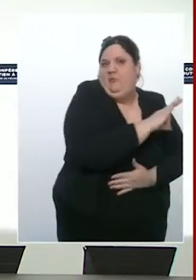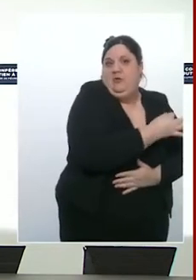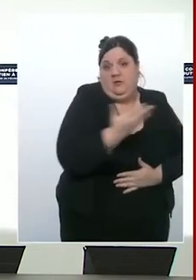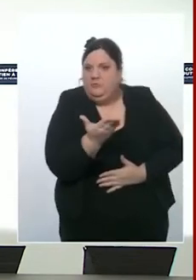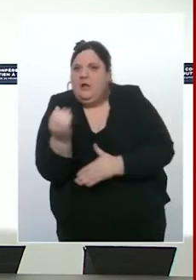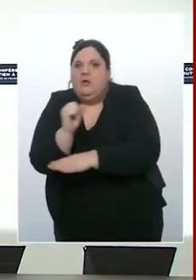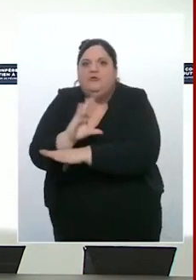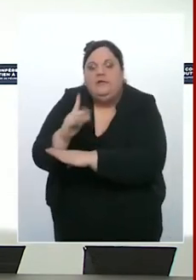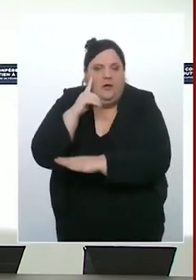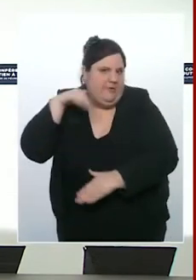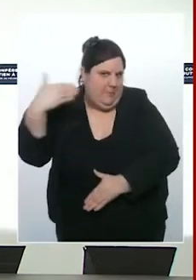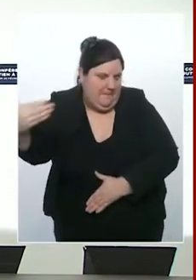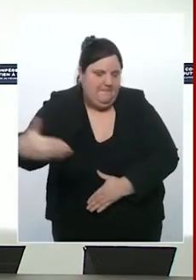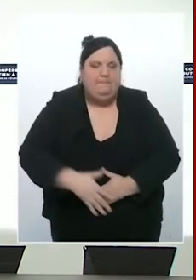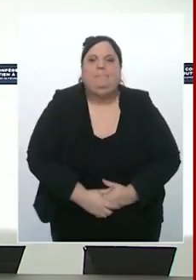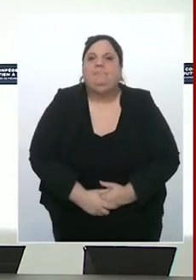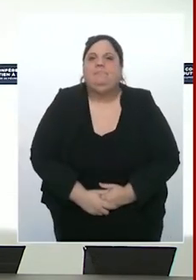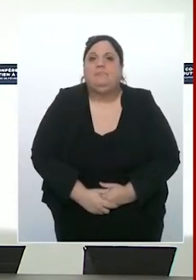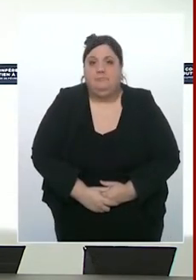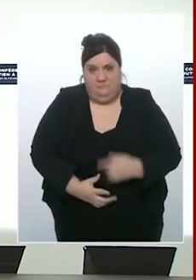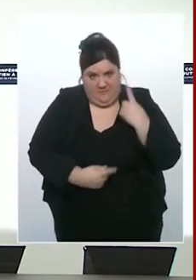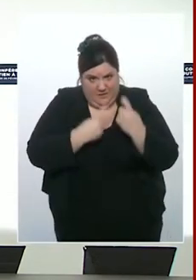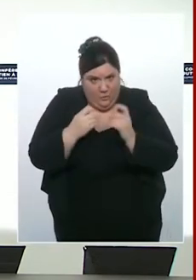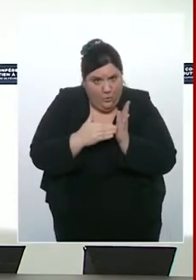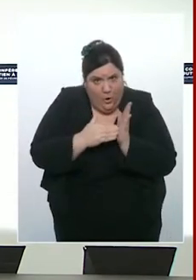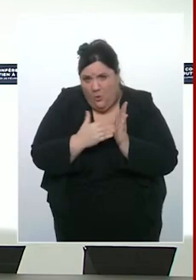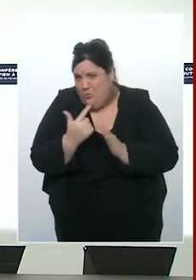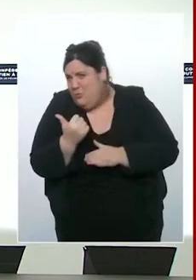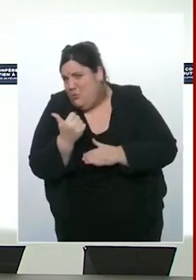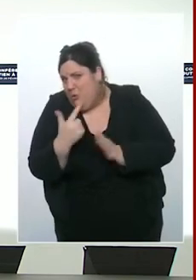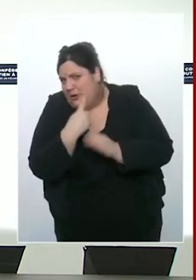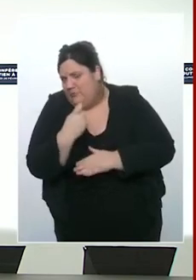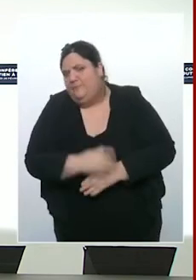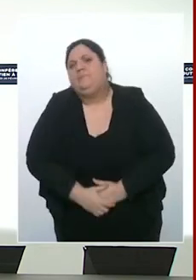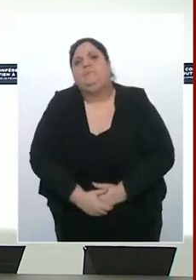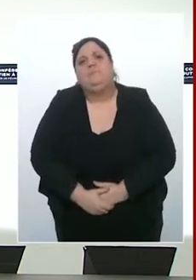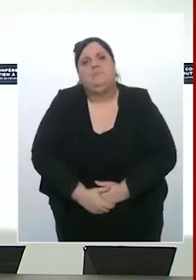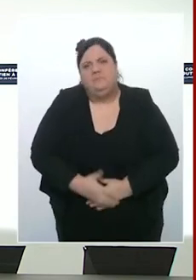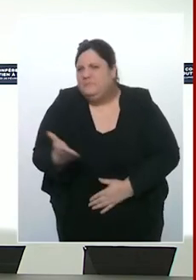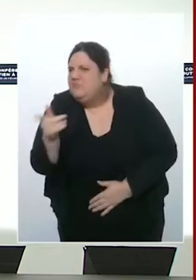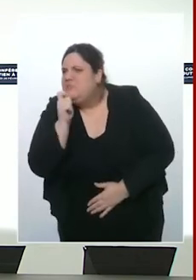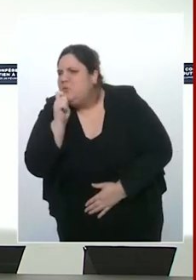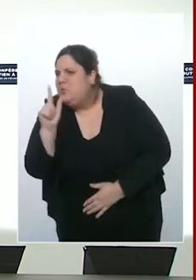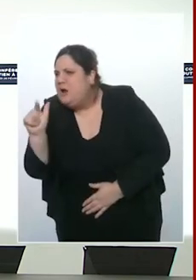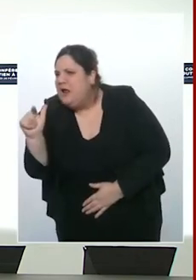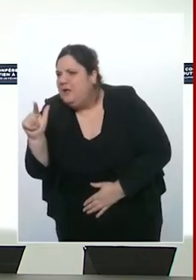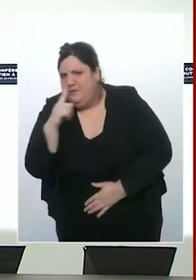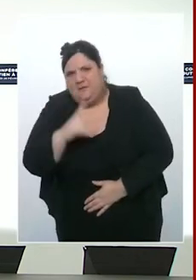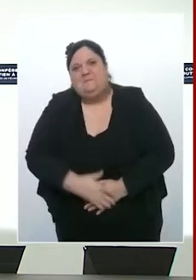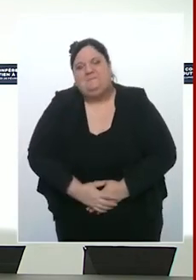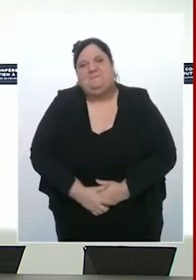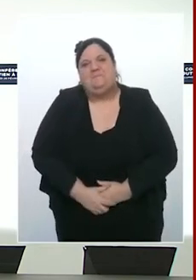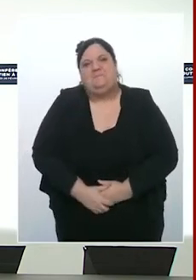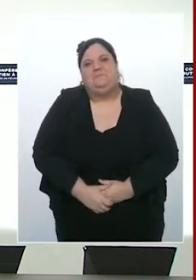Est-ce qu'il y a d'autres questions ? J'en prends encore une. Je vous en prie. Vous avez un micro à votre droite également. Oui, bonjour. James André